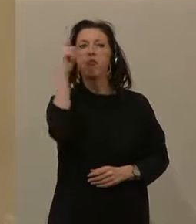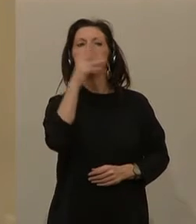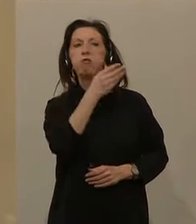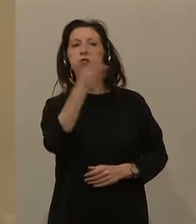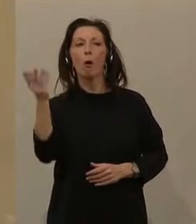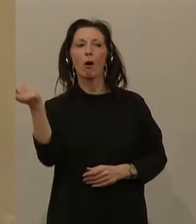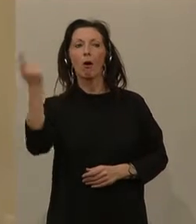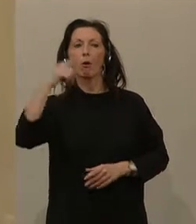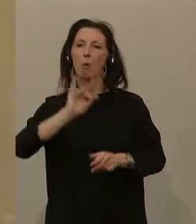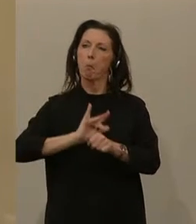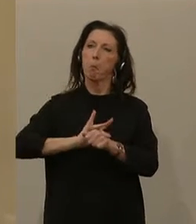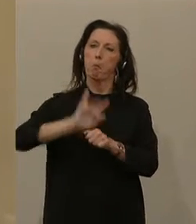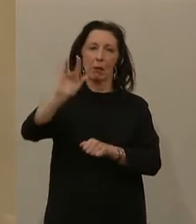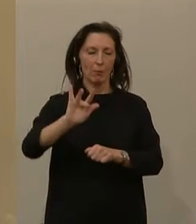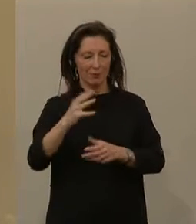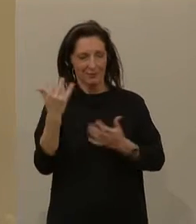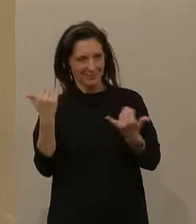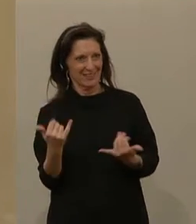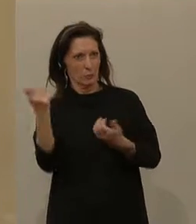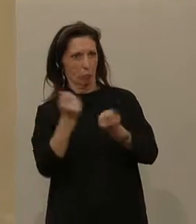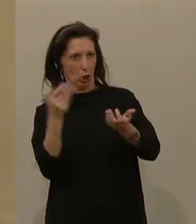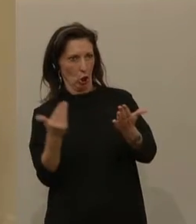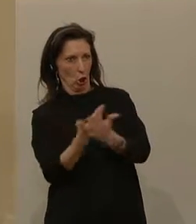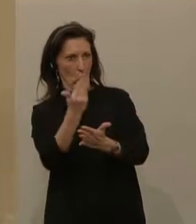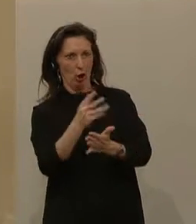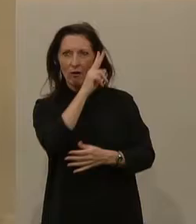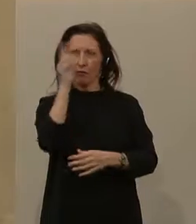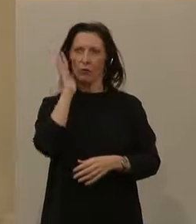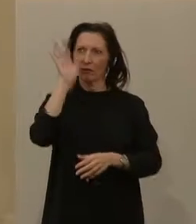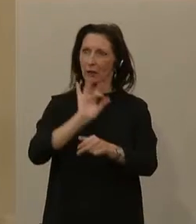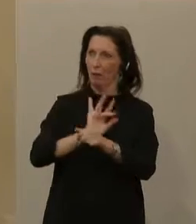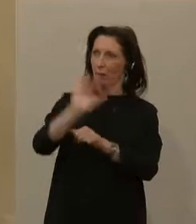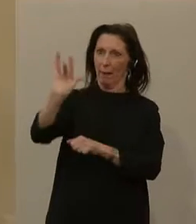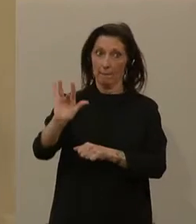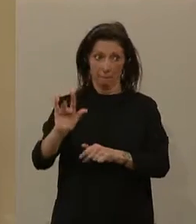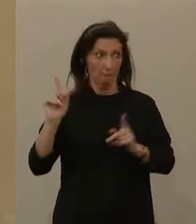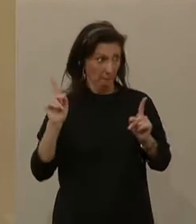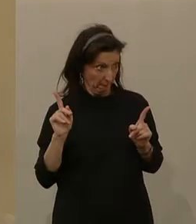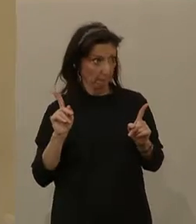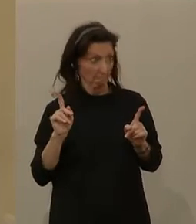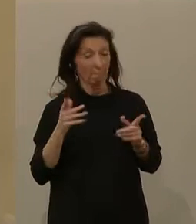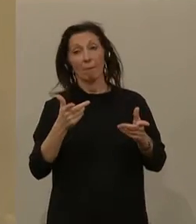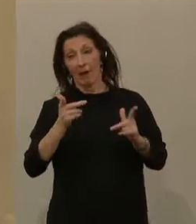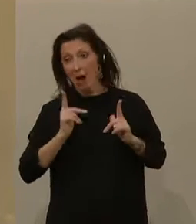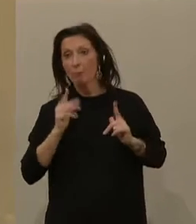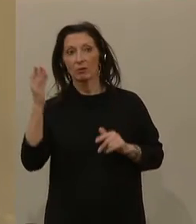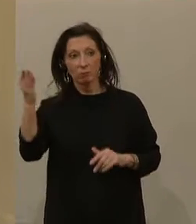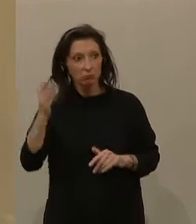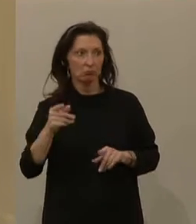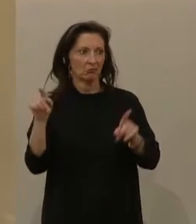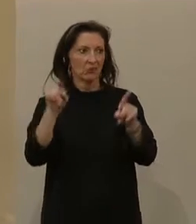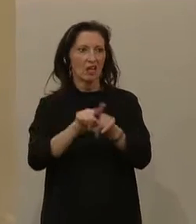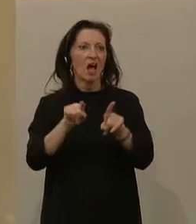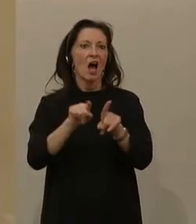auflehnen gegen diese neue Politik. Ich kann mir das schon gut vorstellen. Auch die Grüninnen, die werden wahrscheinlich jetzt von Berufspolitikern